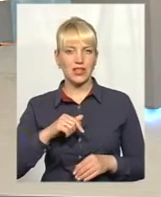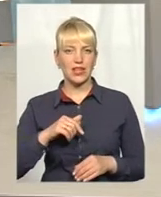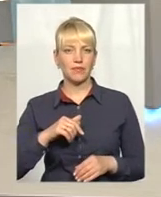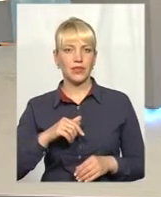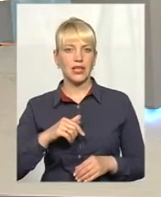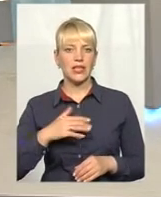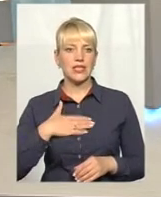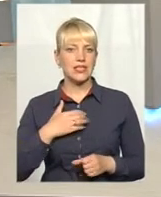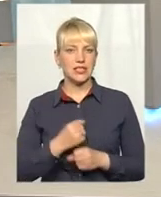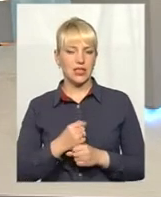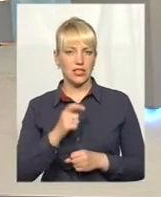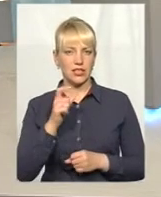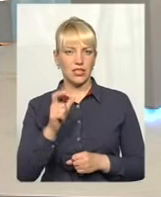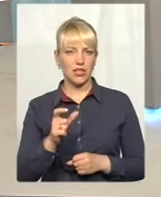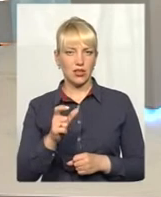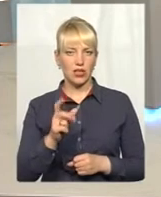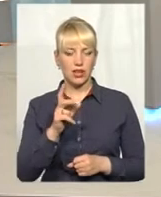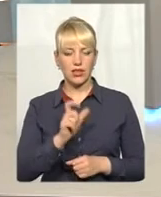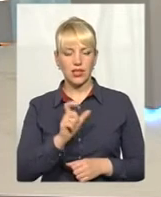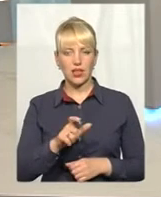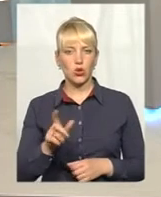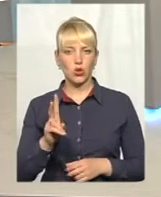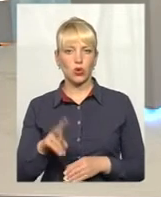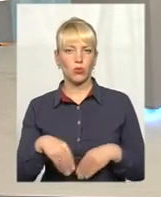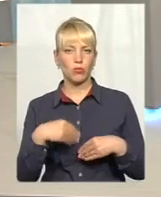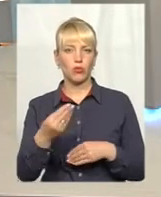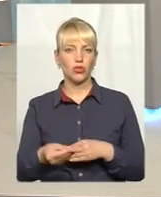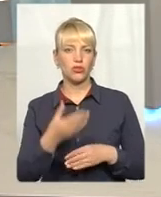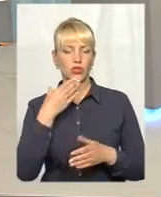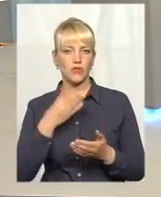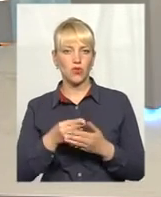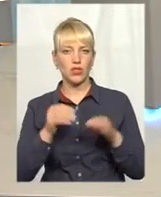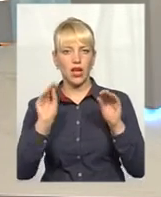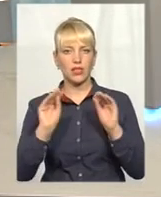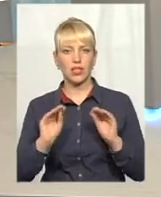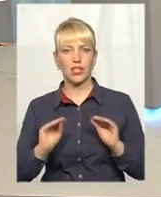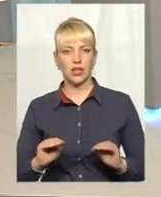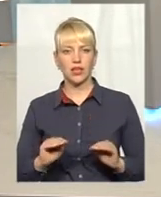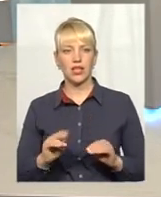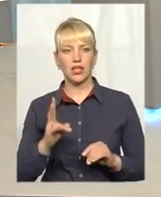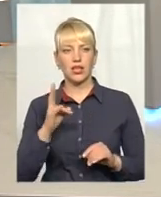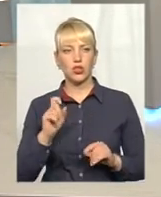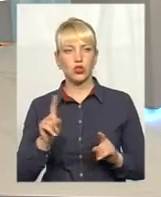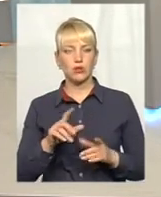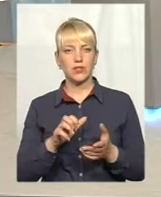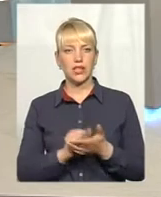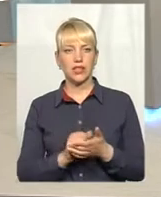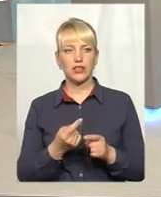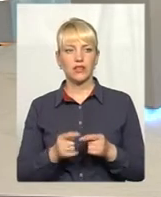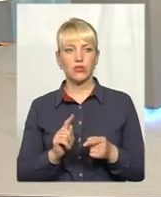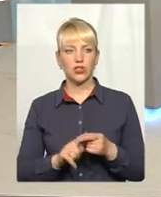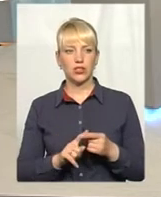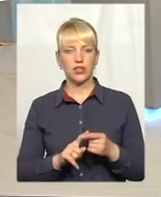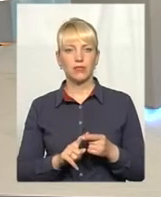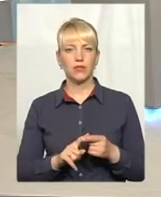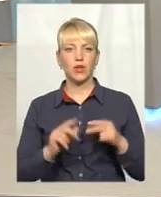кандидатів, які подають свої анкети, щоб зайняти ті вакантні посади?